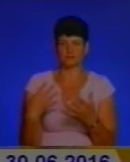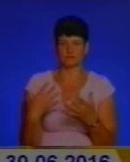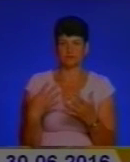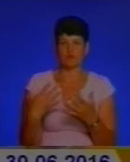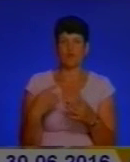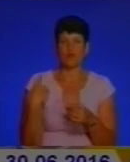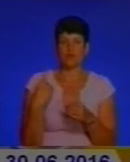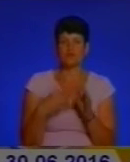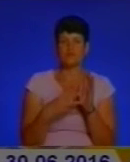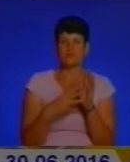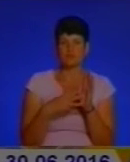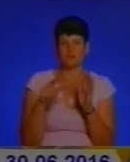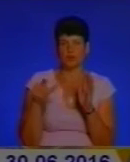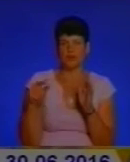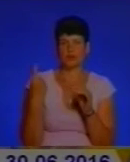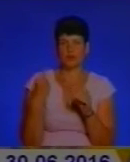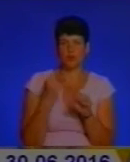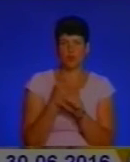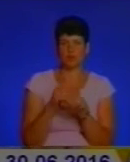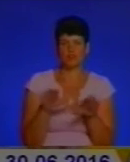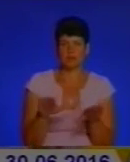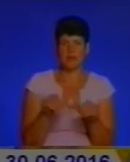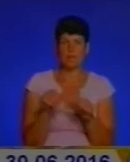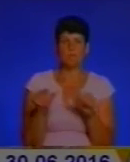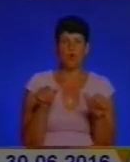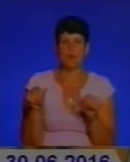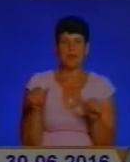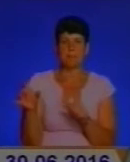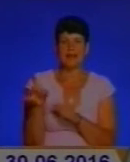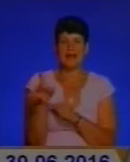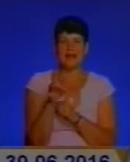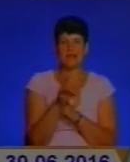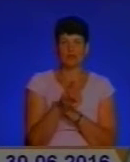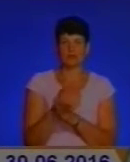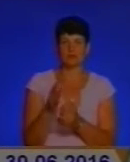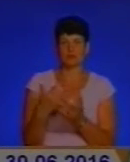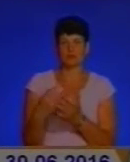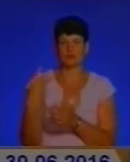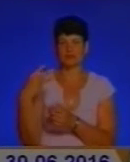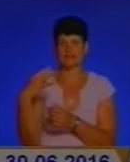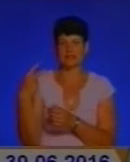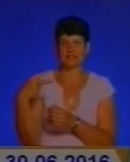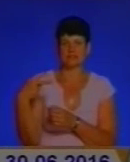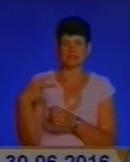8 осіб, а по окремих районах воно доходить до 30, 25,